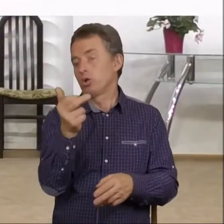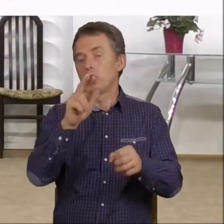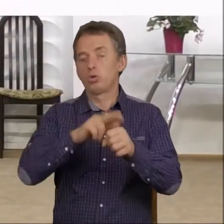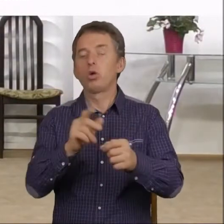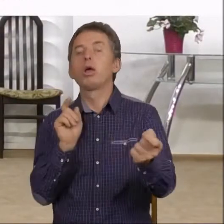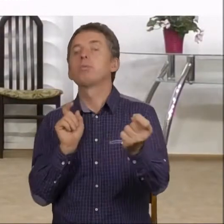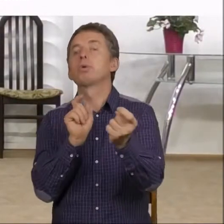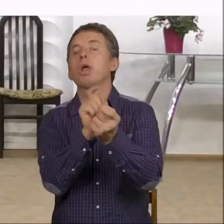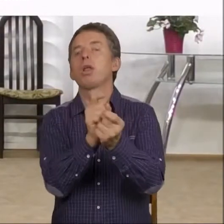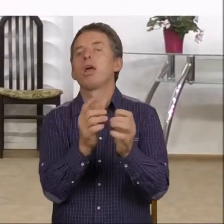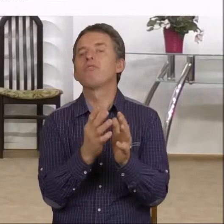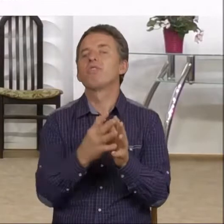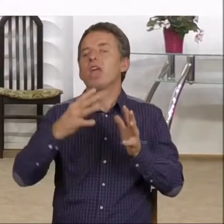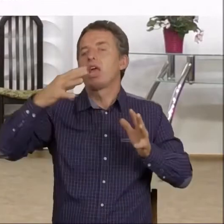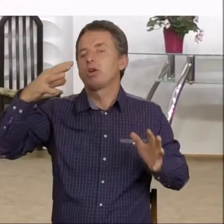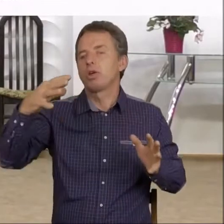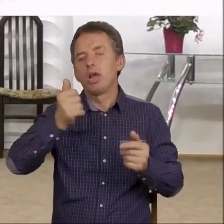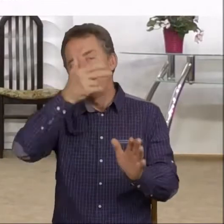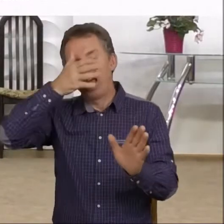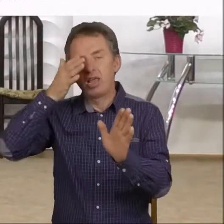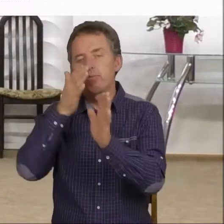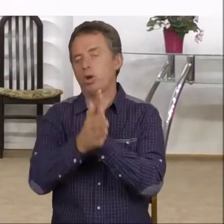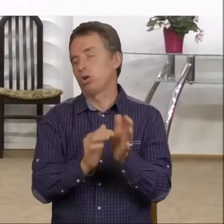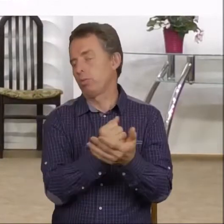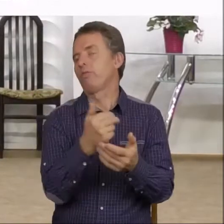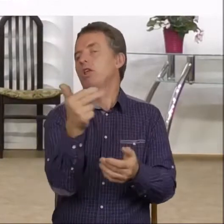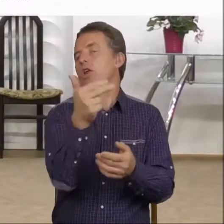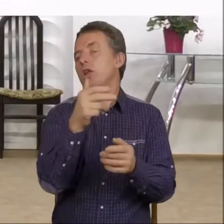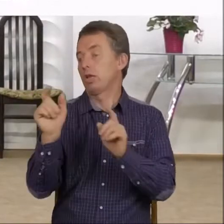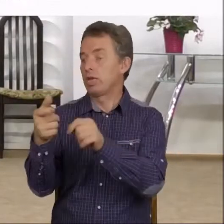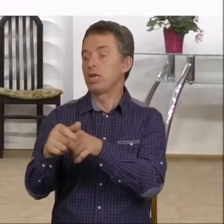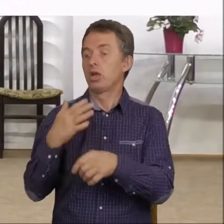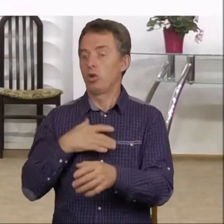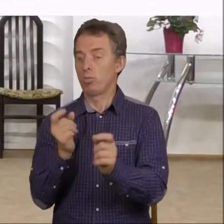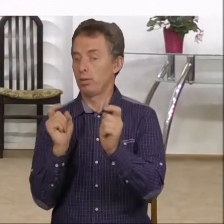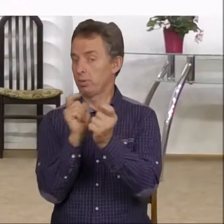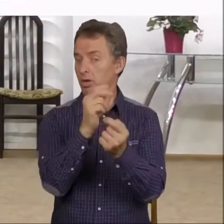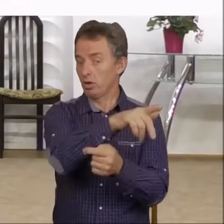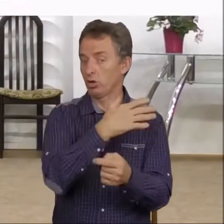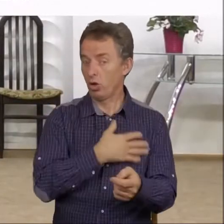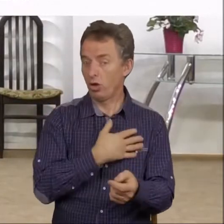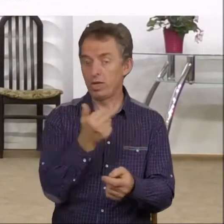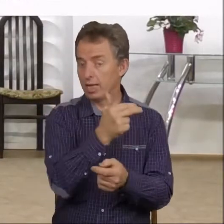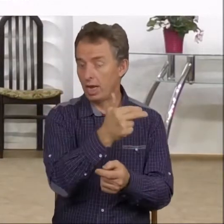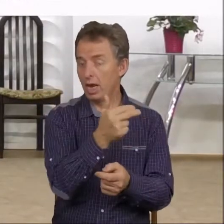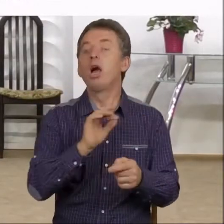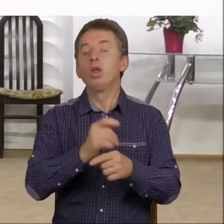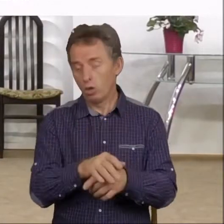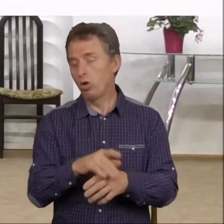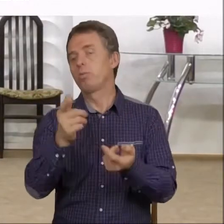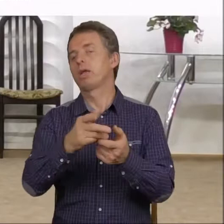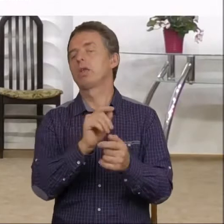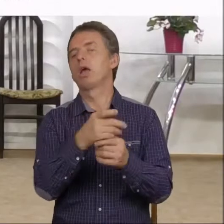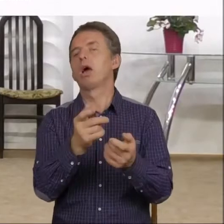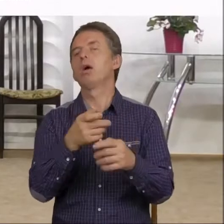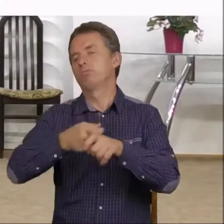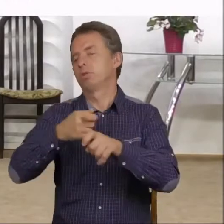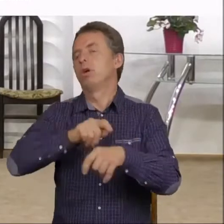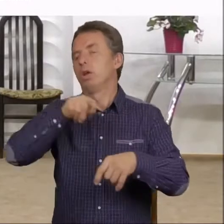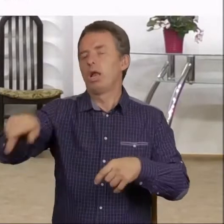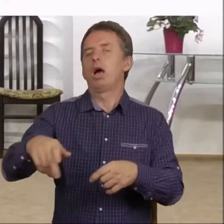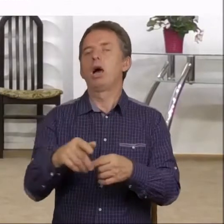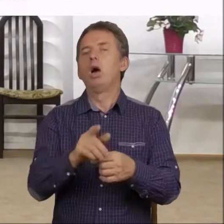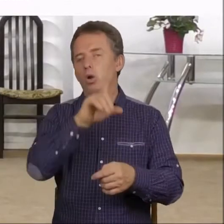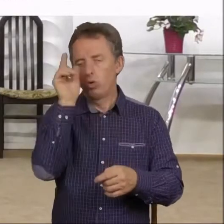sprzeciwiają większości. To jest najprostsze, prawda. Więc pojawią się finalne prześladowania po stronie ludu